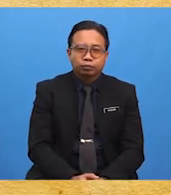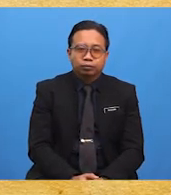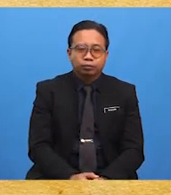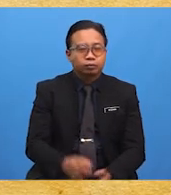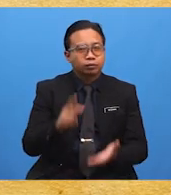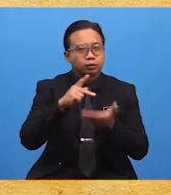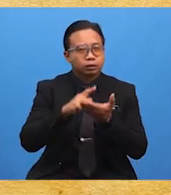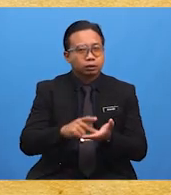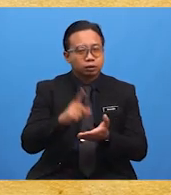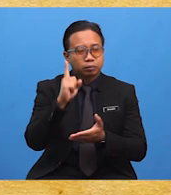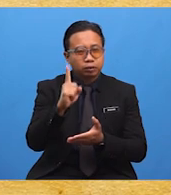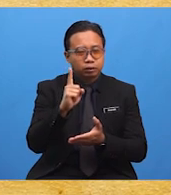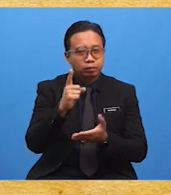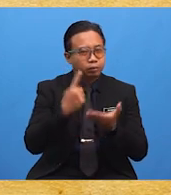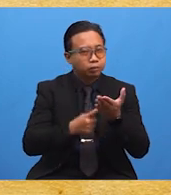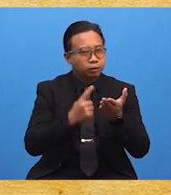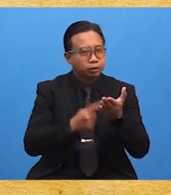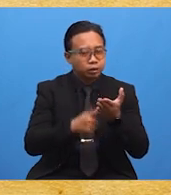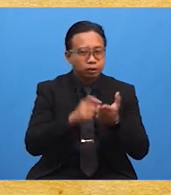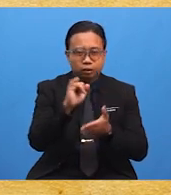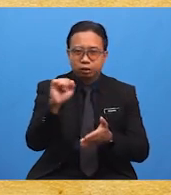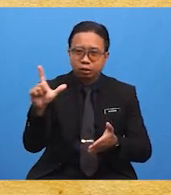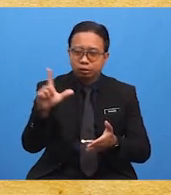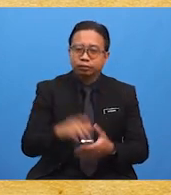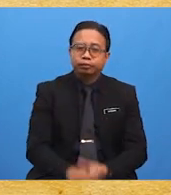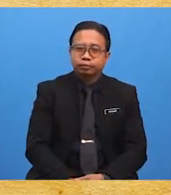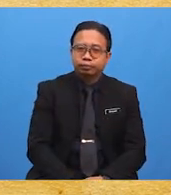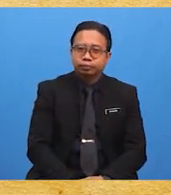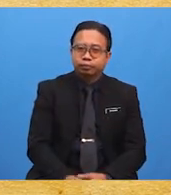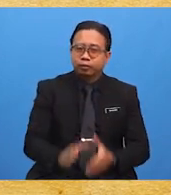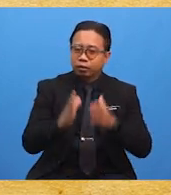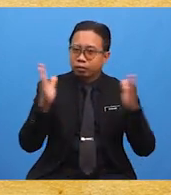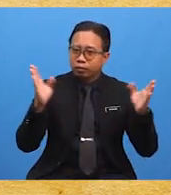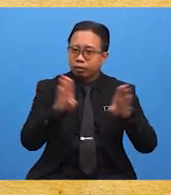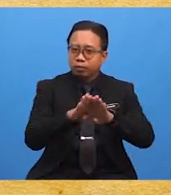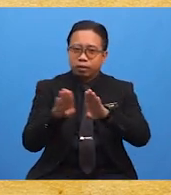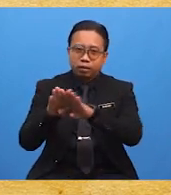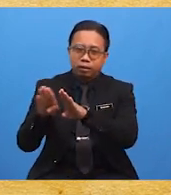pertama yang akan dibincangkan ialah Perkembangan Bandar.